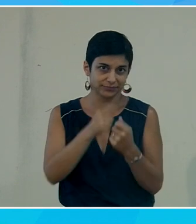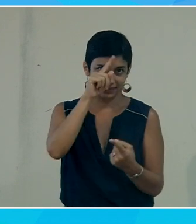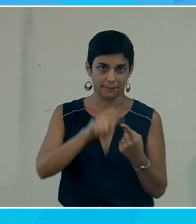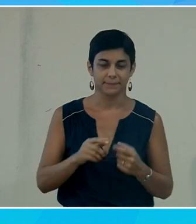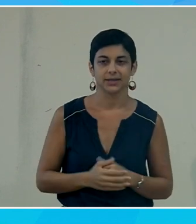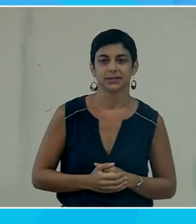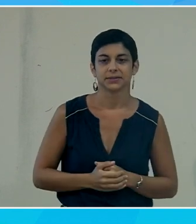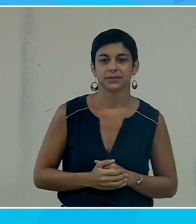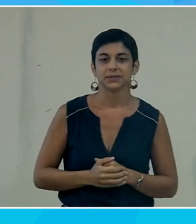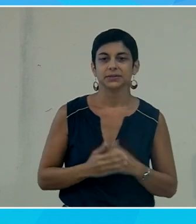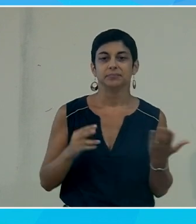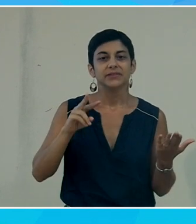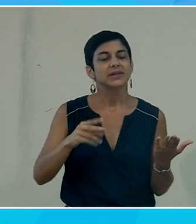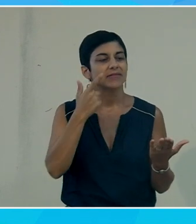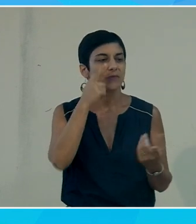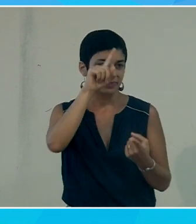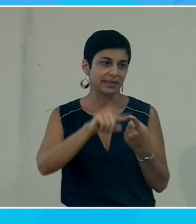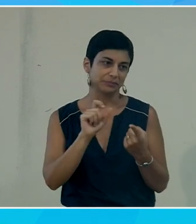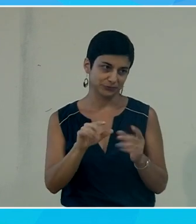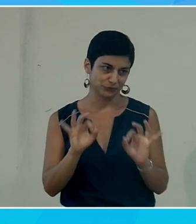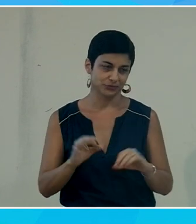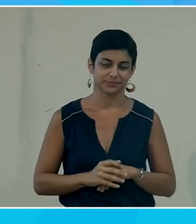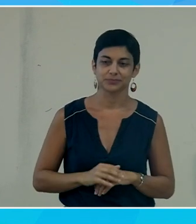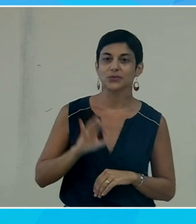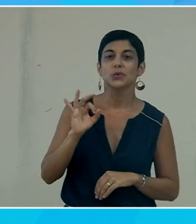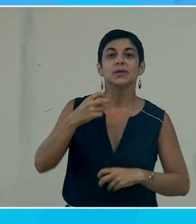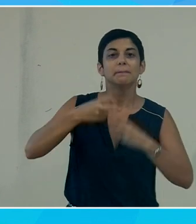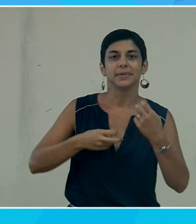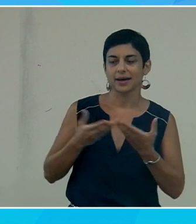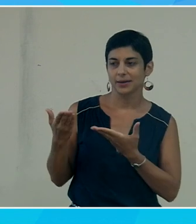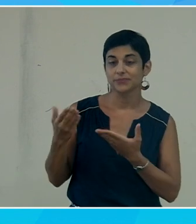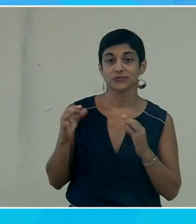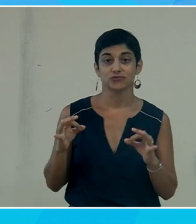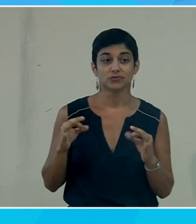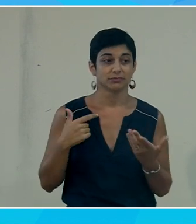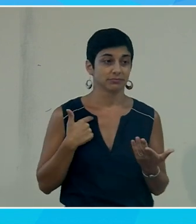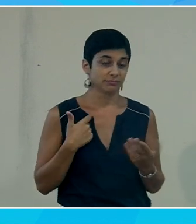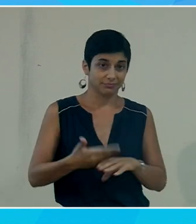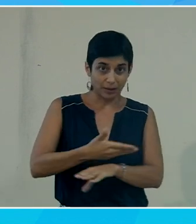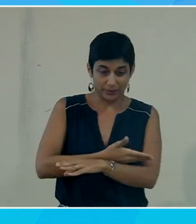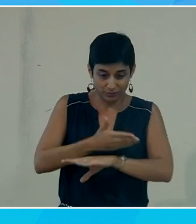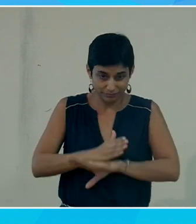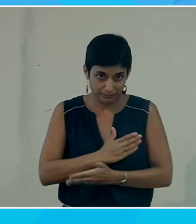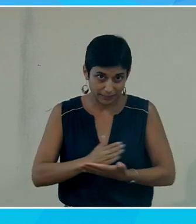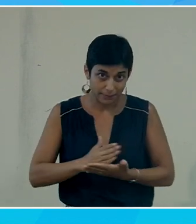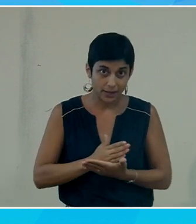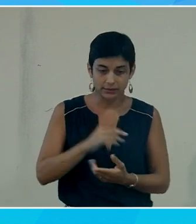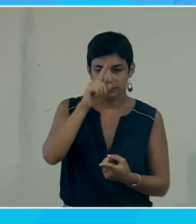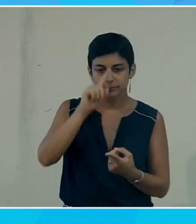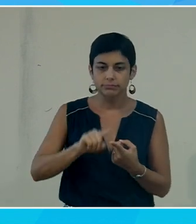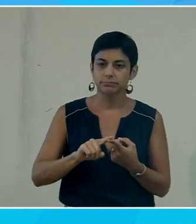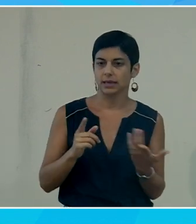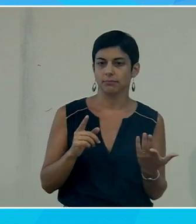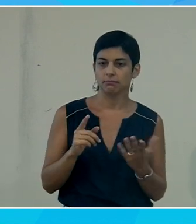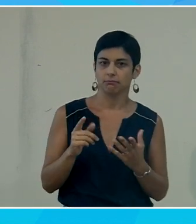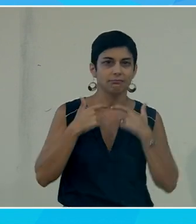mais on va voir cet aspect là également oui le fait de faire a priori c'est un des principes de l'accessibilité et l'accessibilité numérique